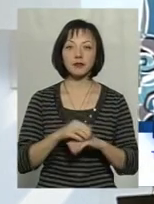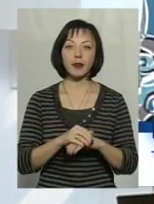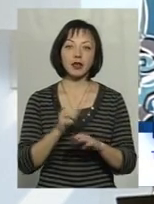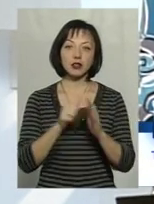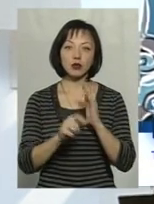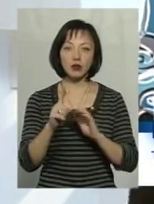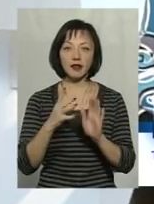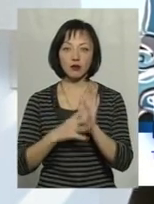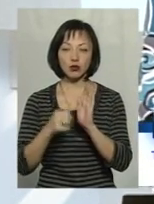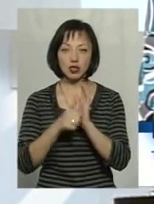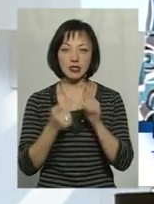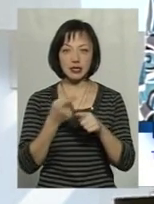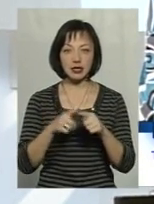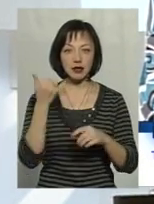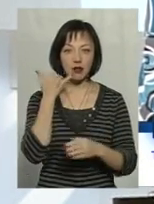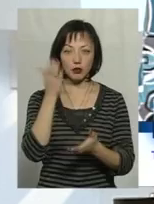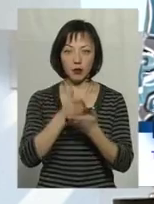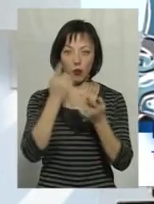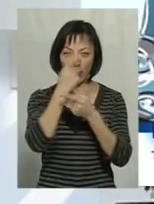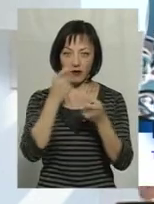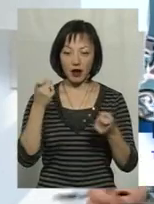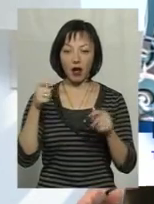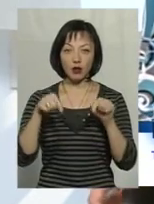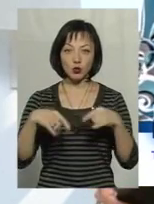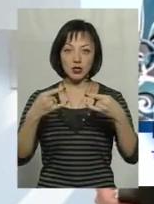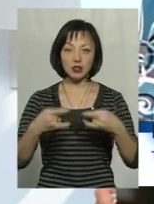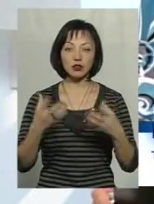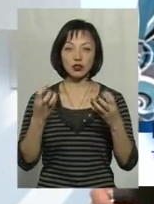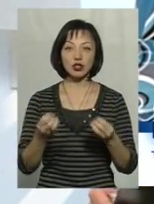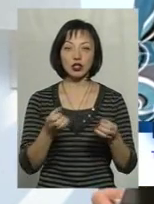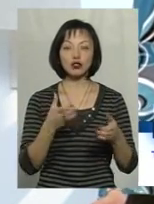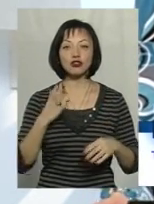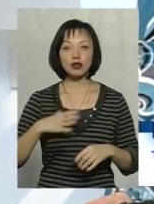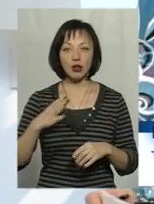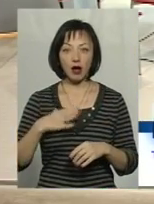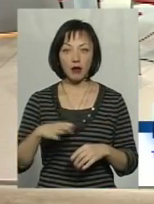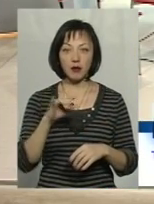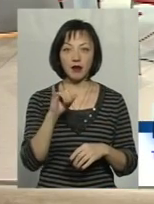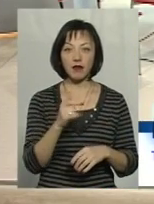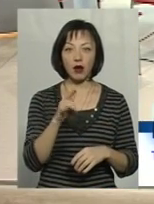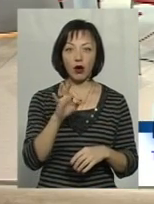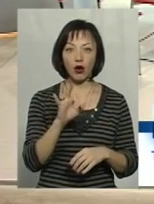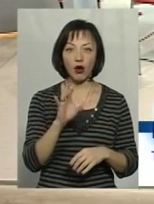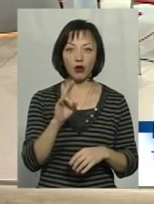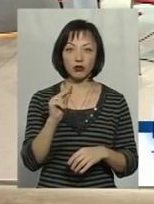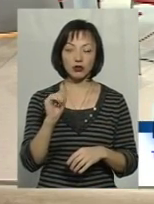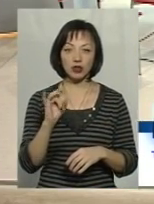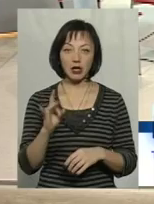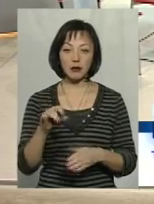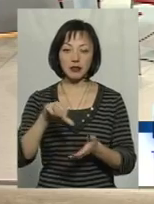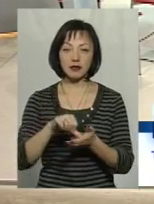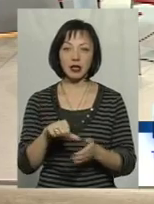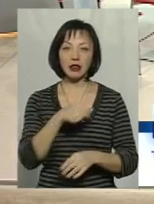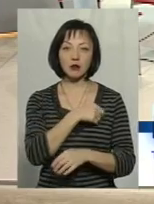619060, 619060 – це телефон прямого ефіру, а у цій студії ми ще чекаємо Івана Гончара, представника депутатської